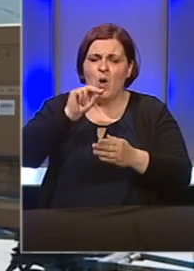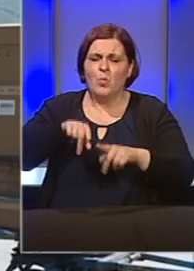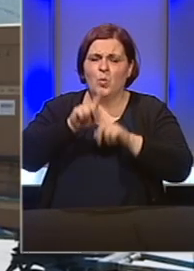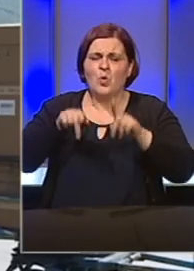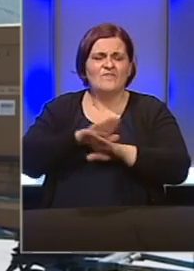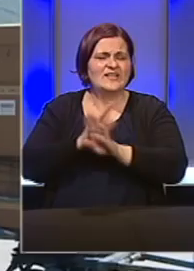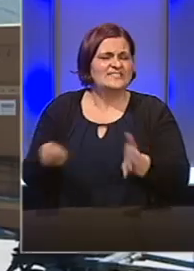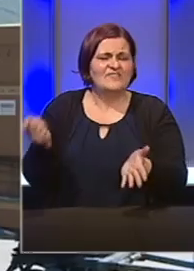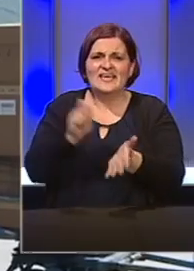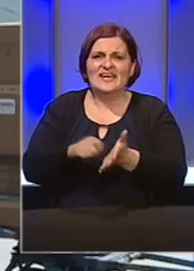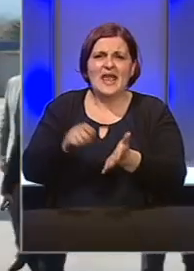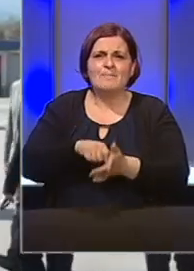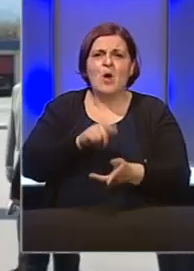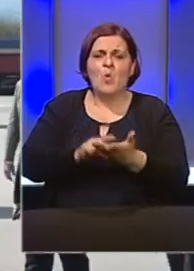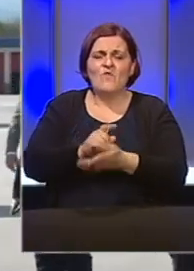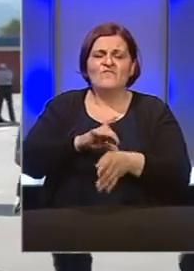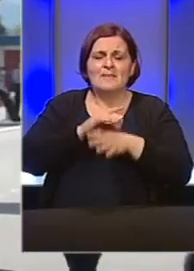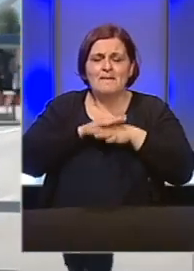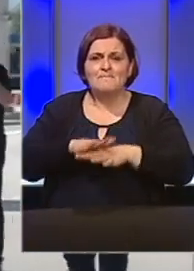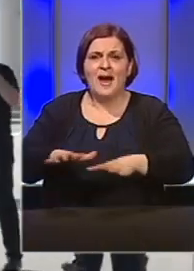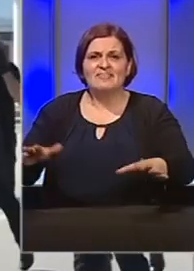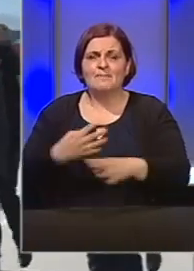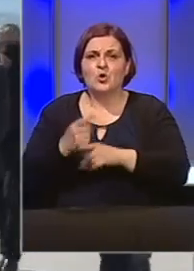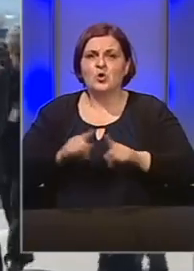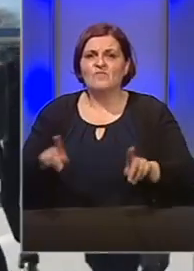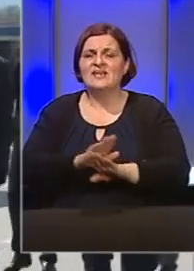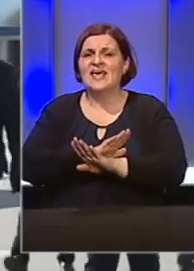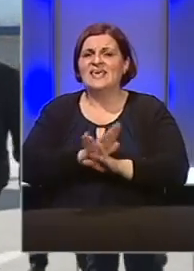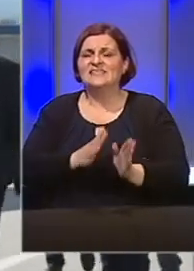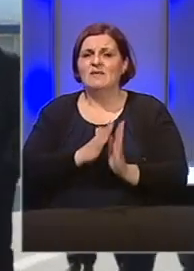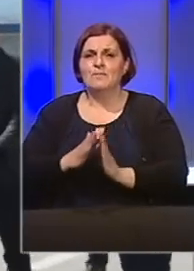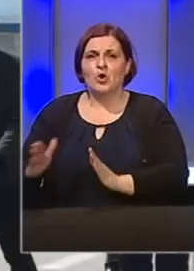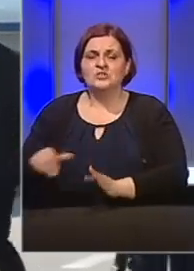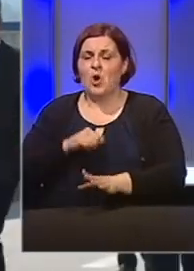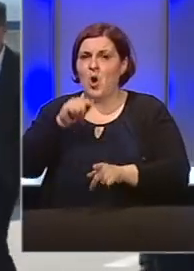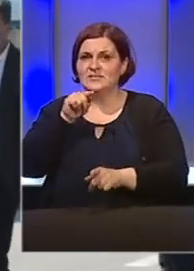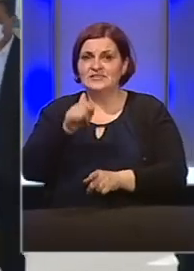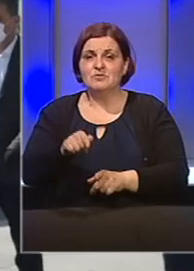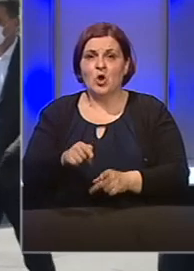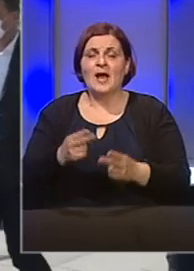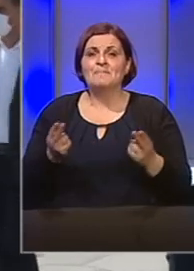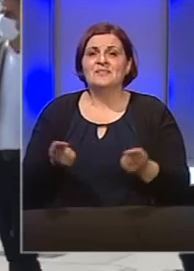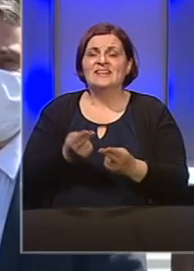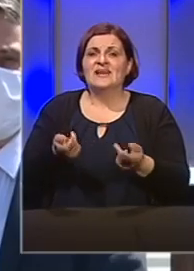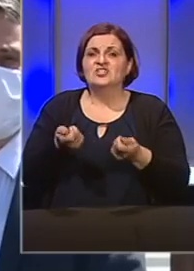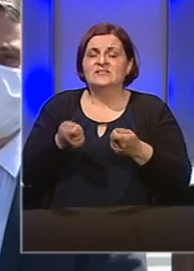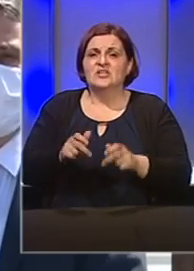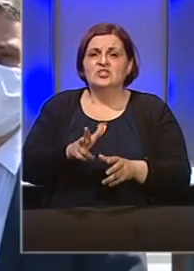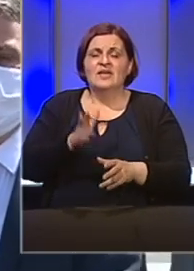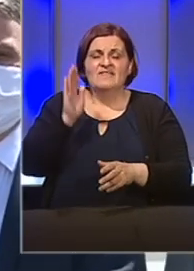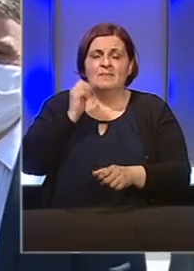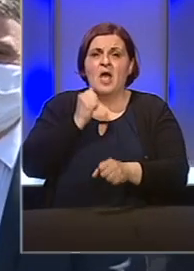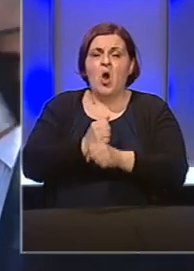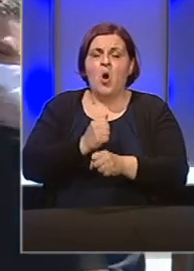svih nabavki tokom pandemije koronavirusa, svih sklopljenih procedura. Osim toga traže i zaključke vlade o